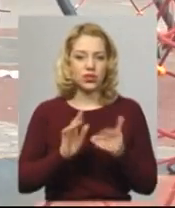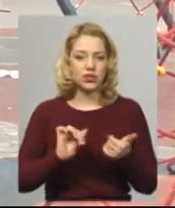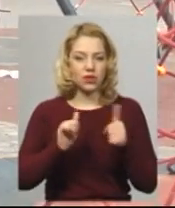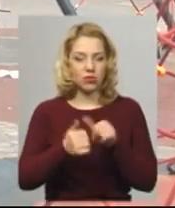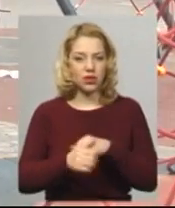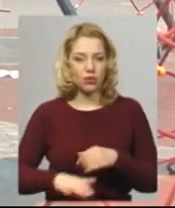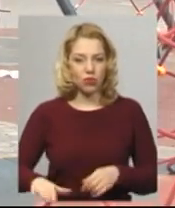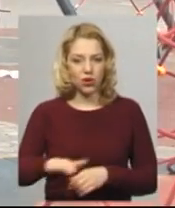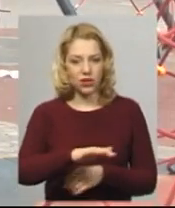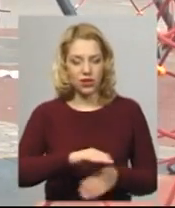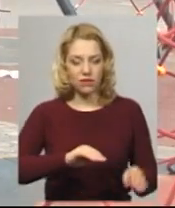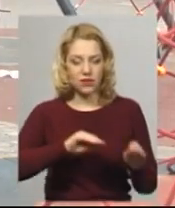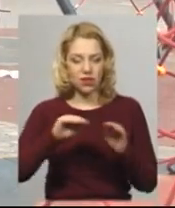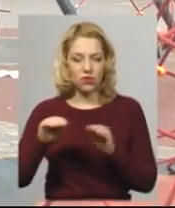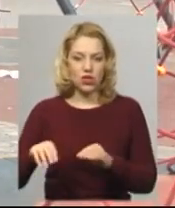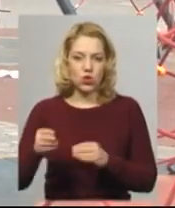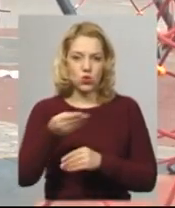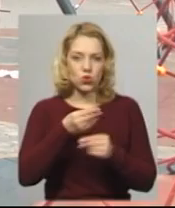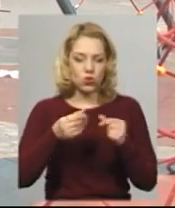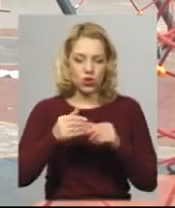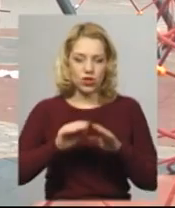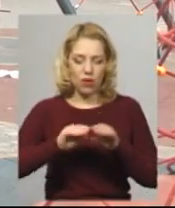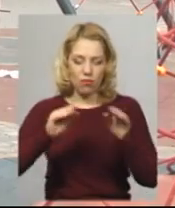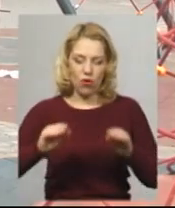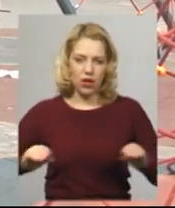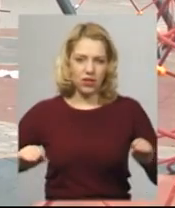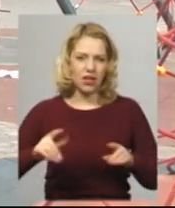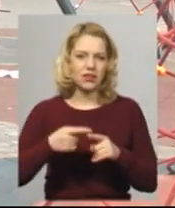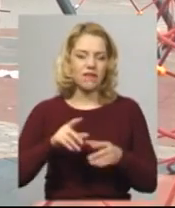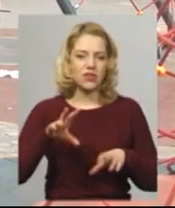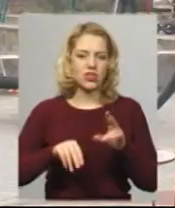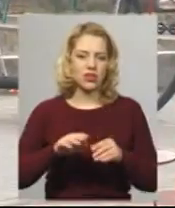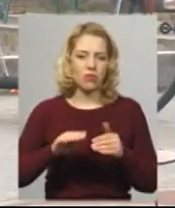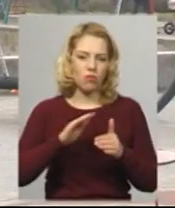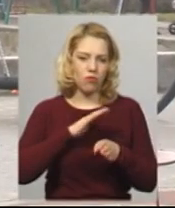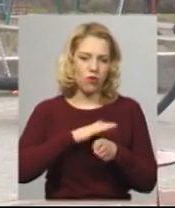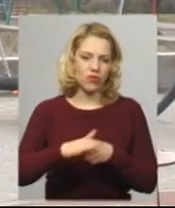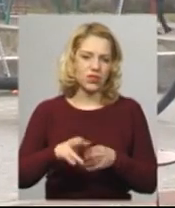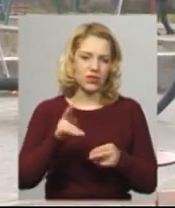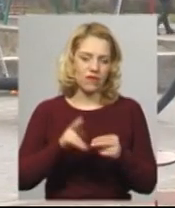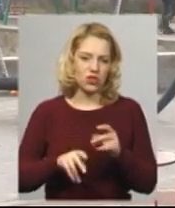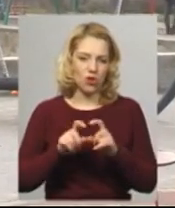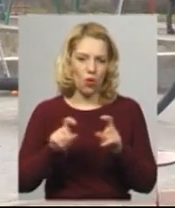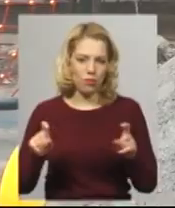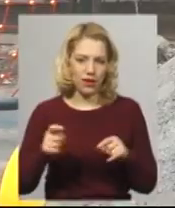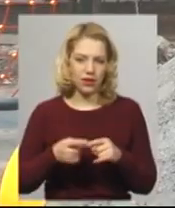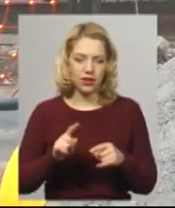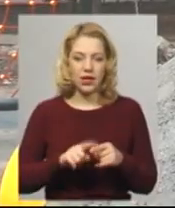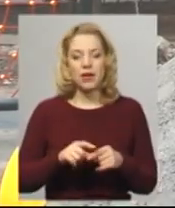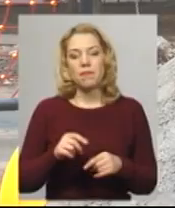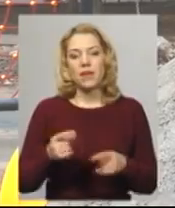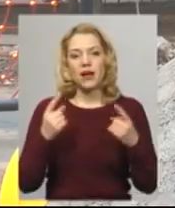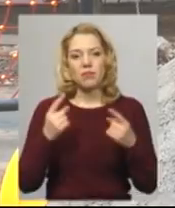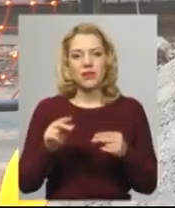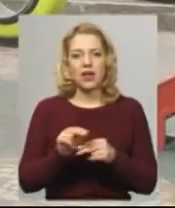покриття. Встановивши там штучне покриття, можна було б вважати, що маємо повністю завершений об'єкт. Можливість дофінансувати капітальний ремонт дитячого